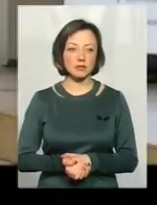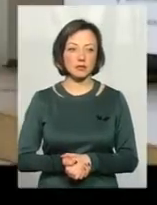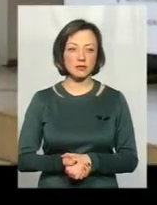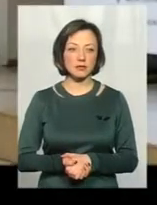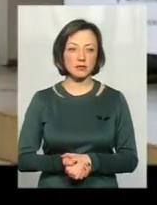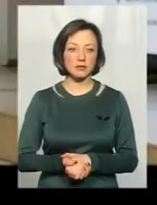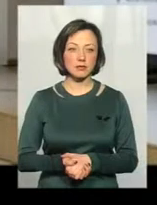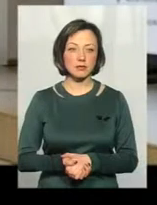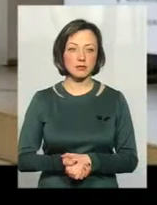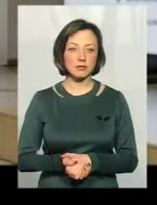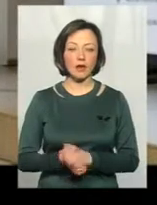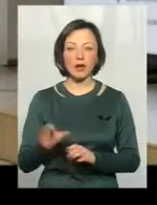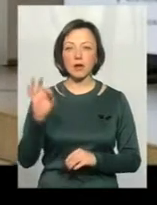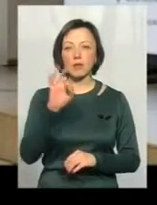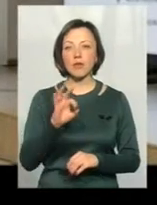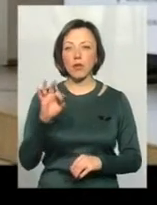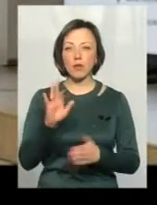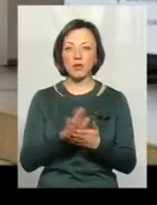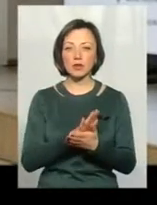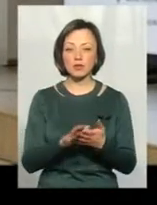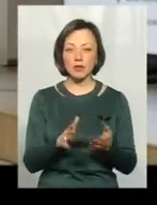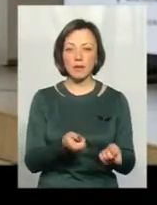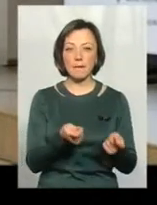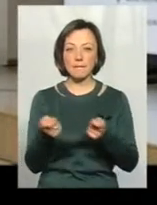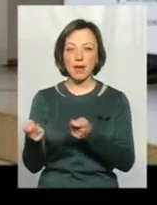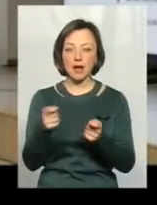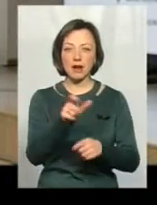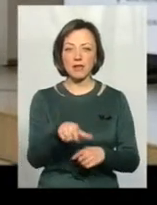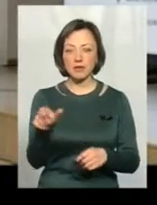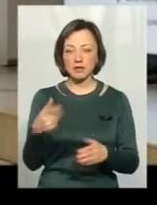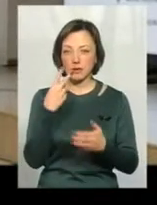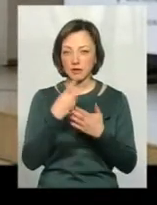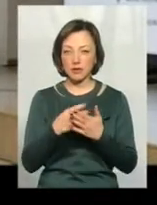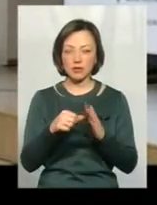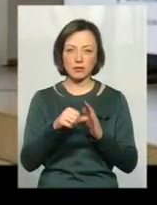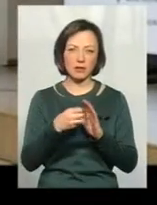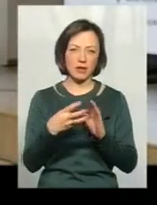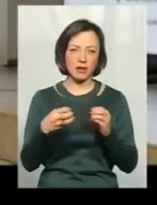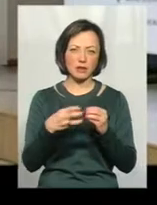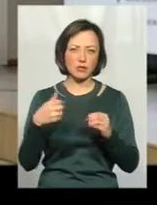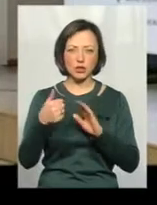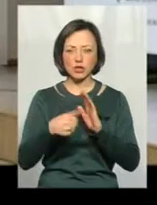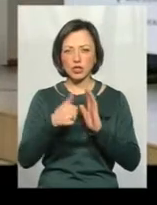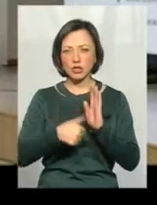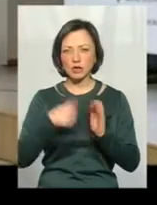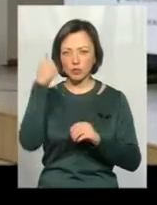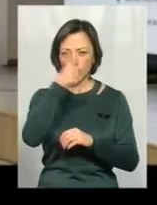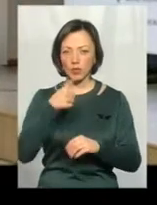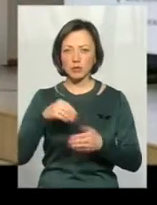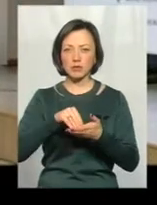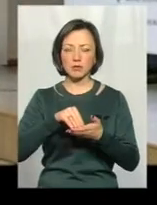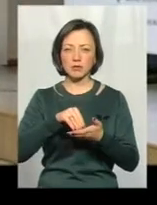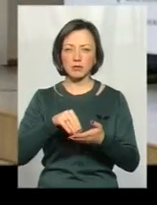Що стосується перевезень. Ну, дивіться, в 16-му чи в 15-му році було прийнято рішення про те, що пільги за